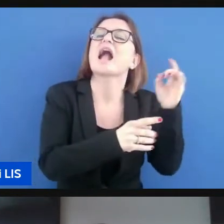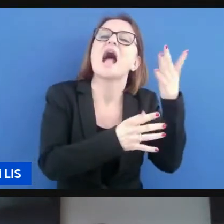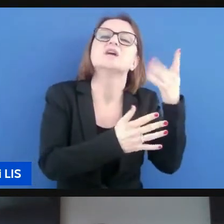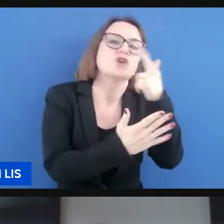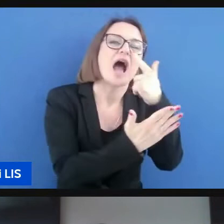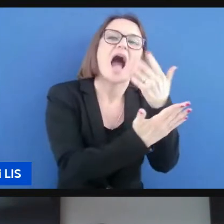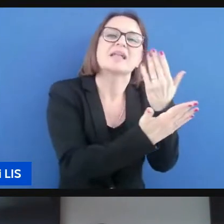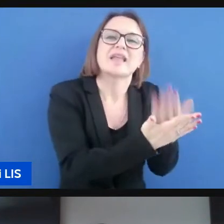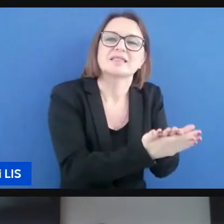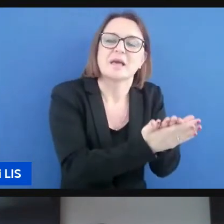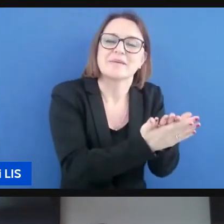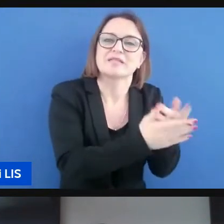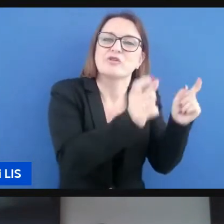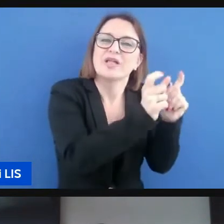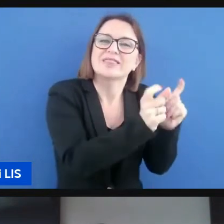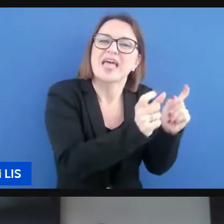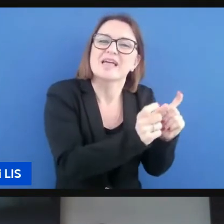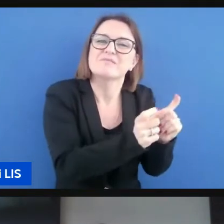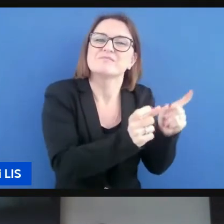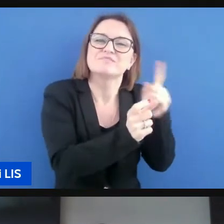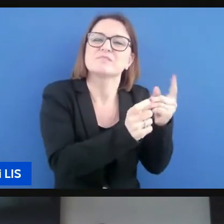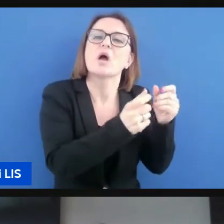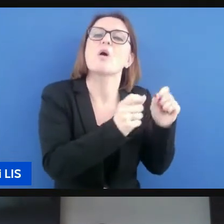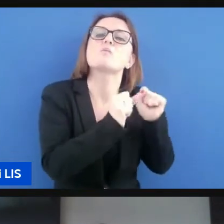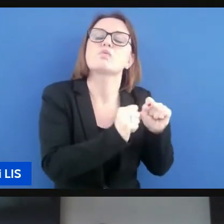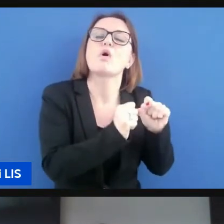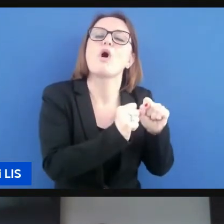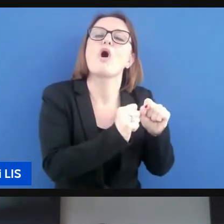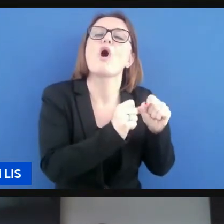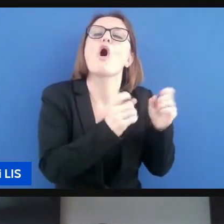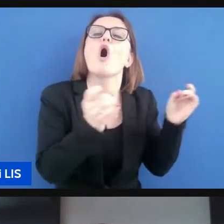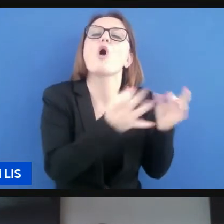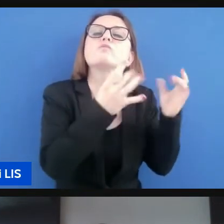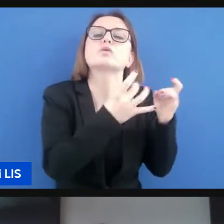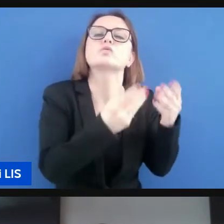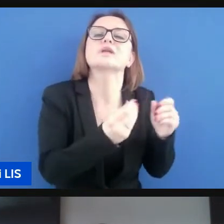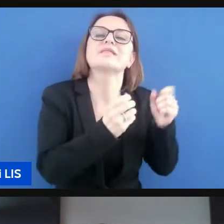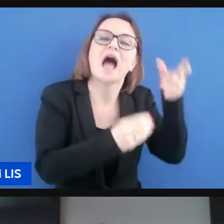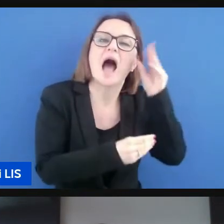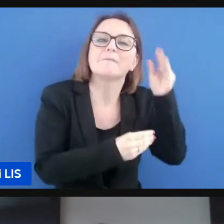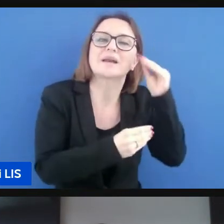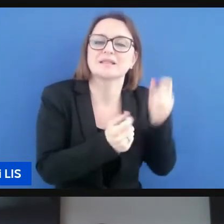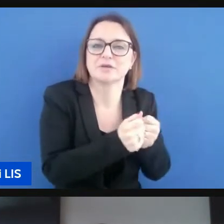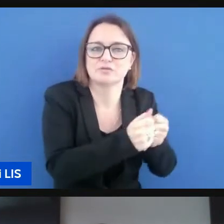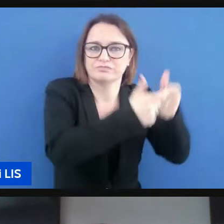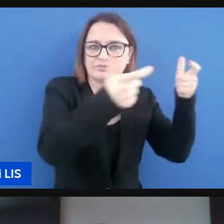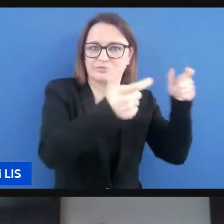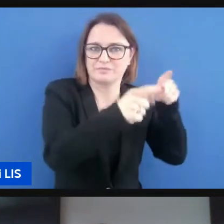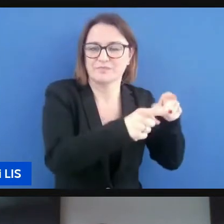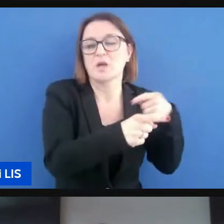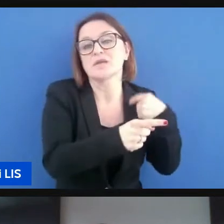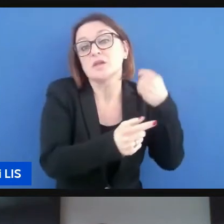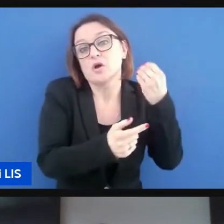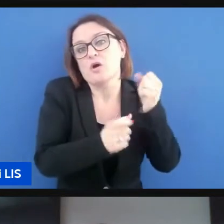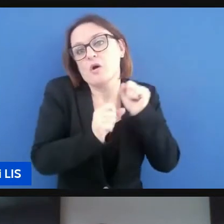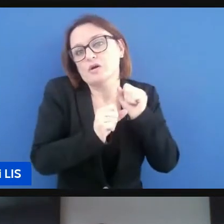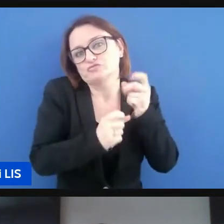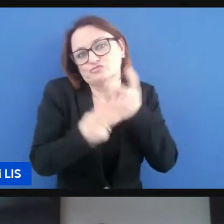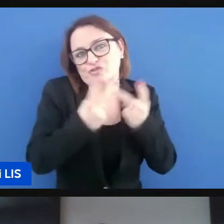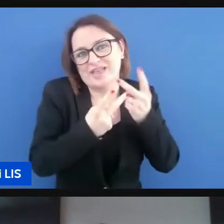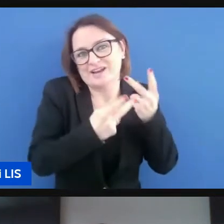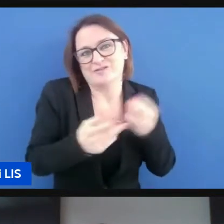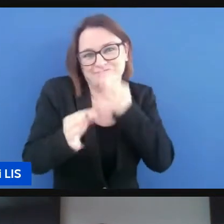invece moltiplicativo delle opportunità di apprendimento mi permetto di prendere parola su questo